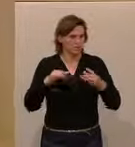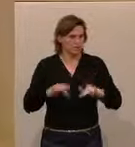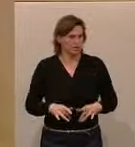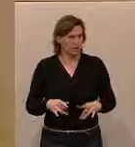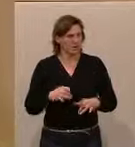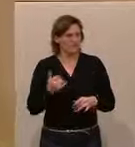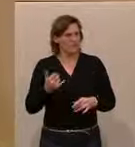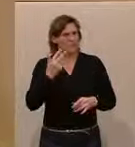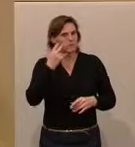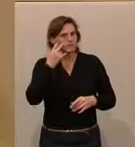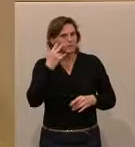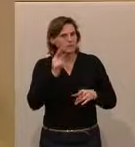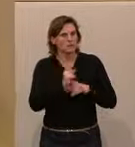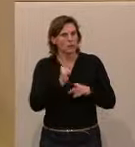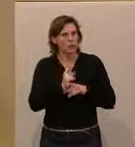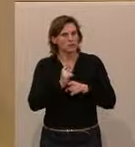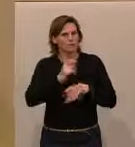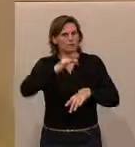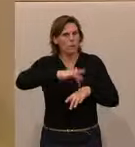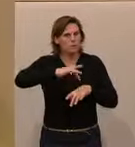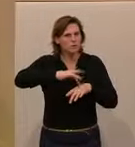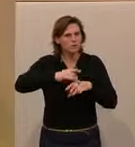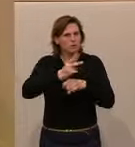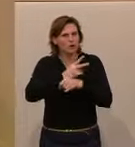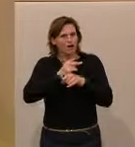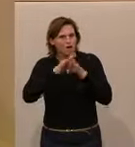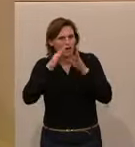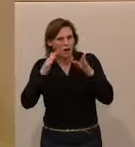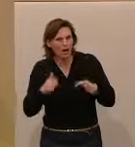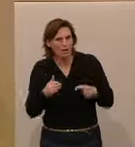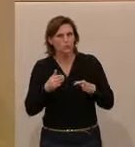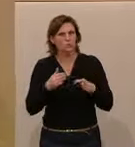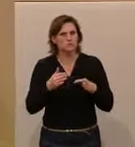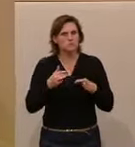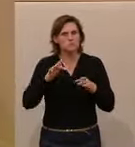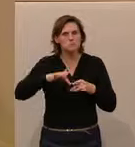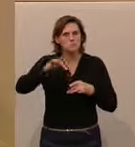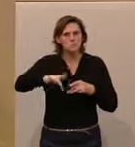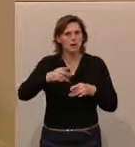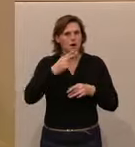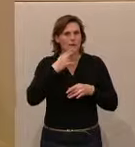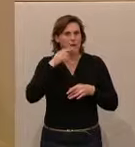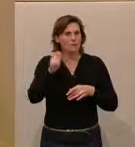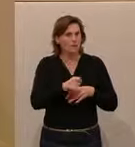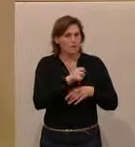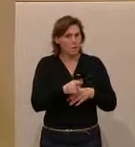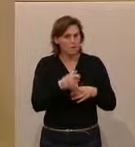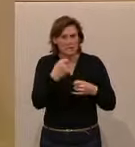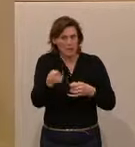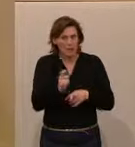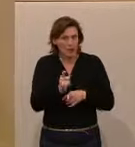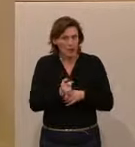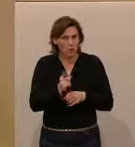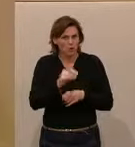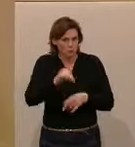wie man sie sieht in Konditoreien und anderen Kaffeehäusern, wo es da und durch totales Rauchverbot gibt. Also